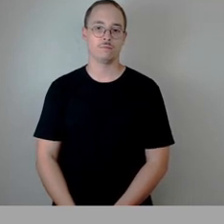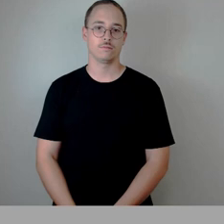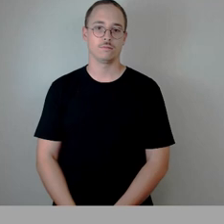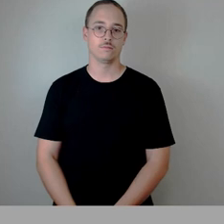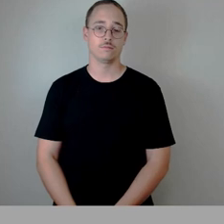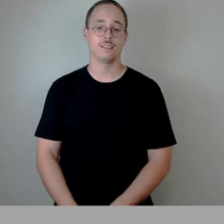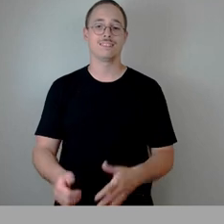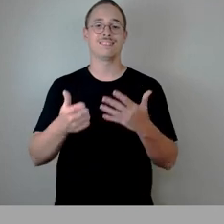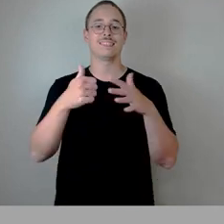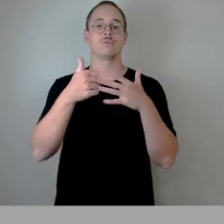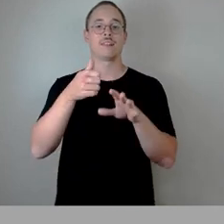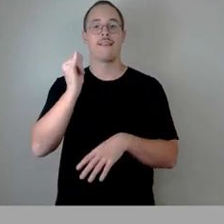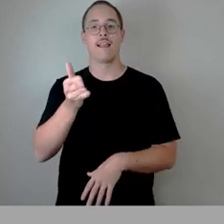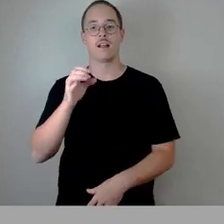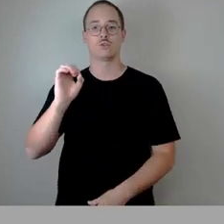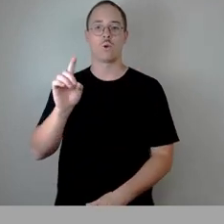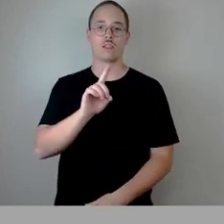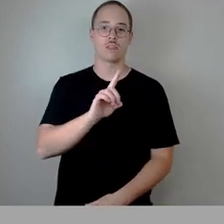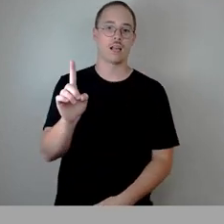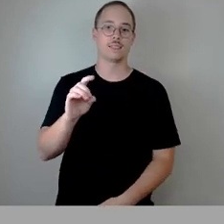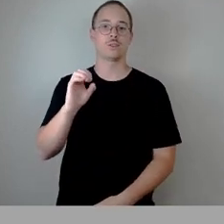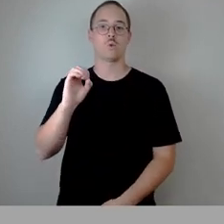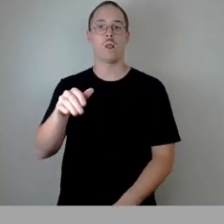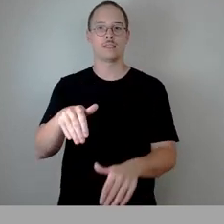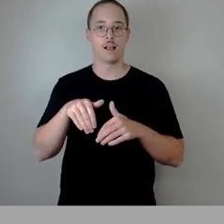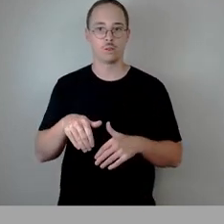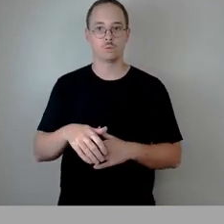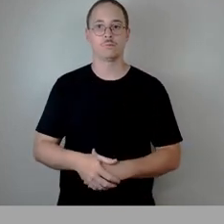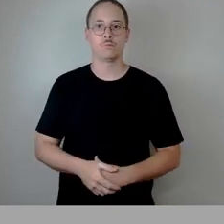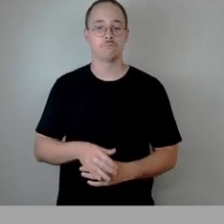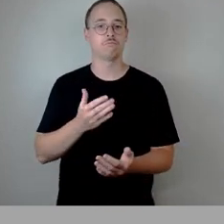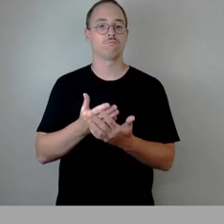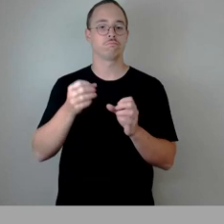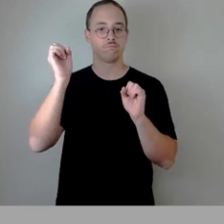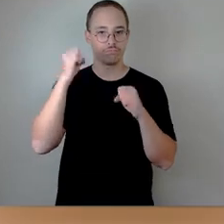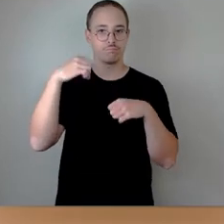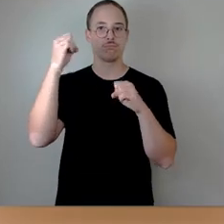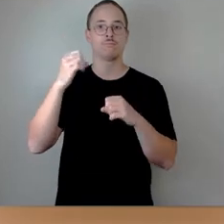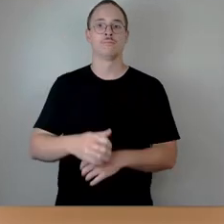66 Ja-Stimmen, keine Nein, keine Enthaltung, damit so bestätigt.